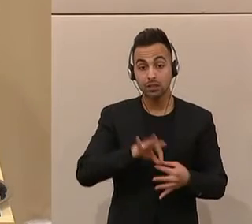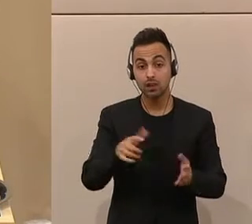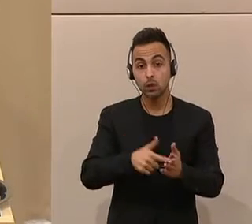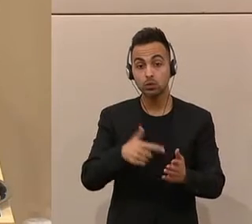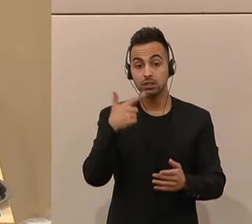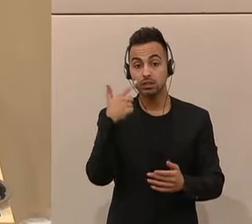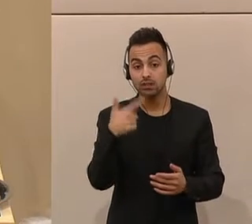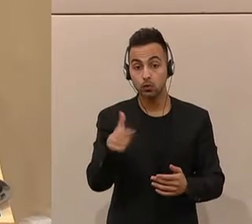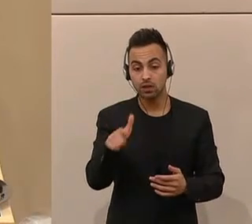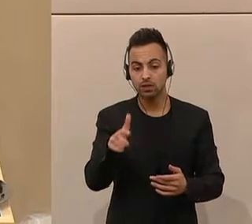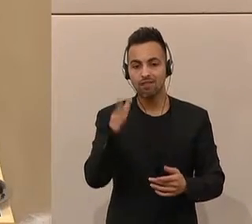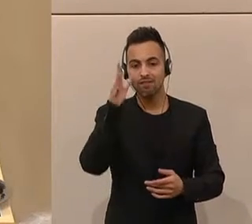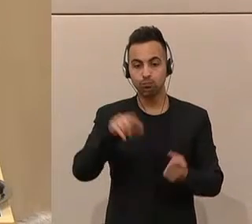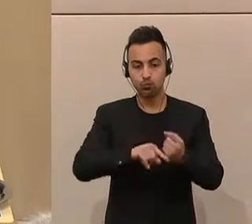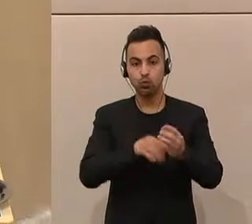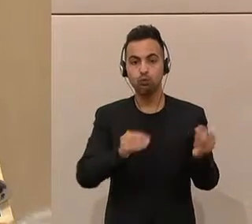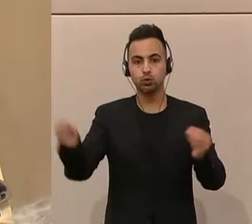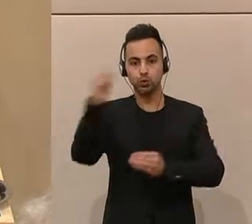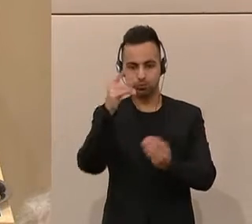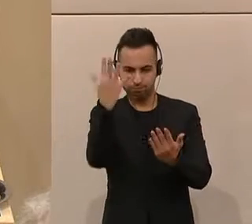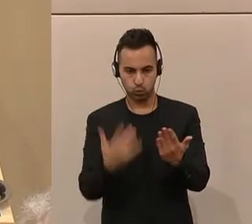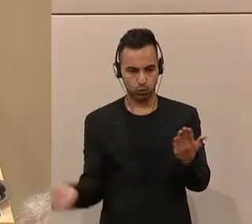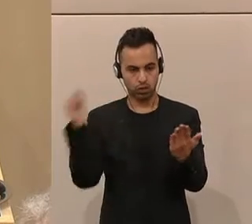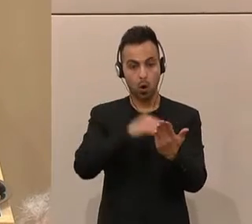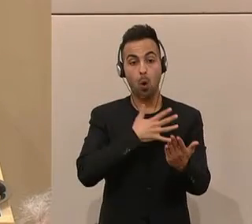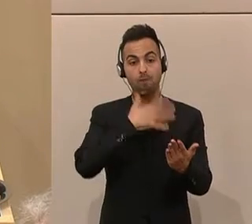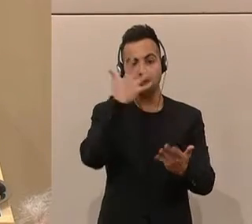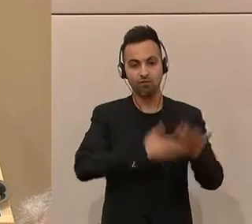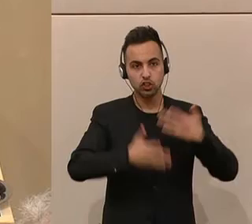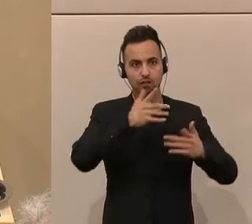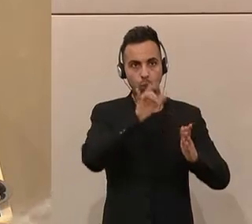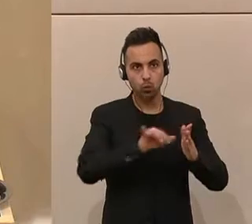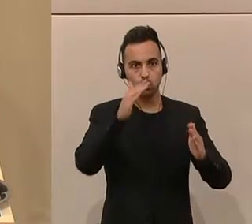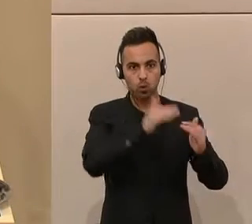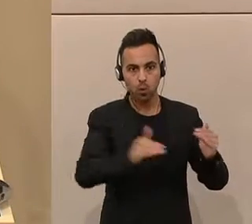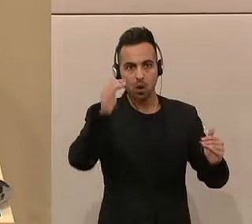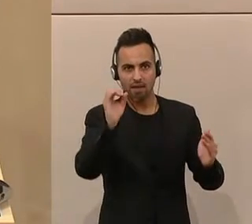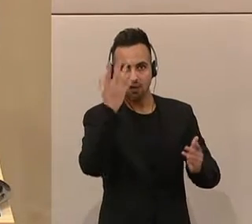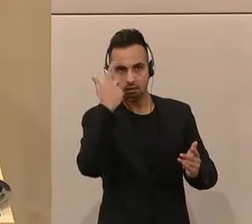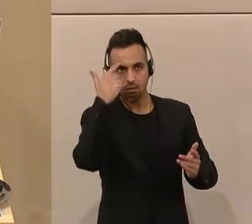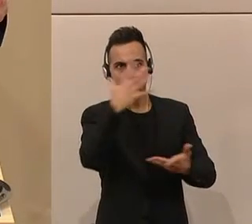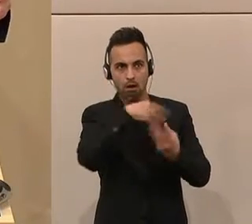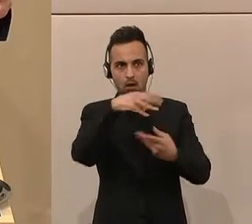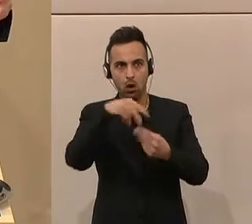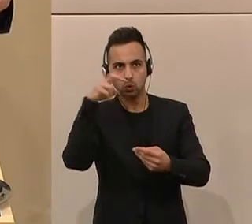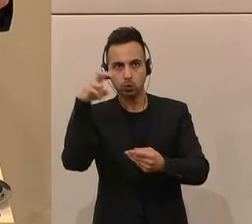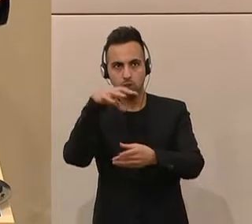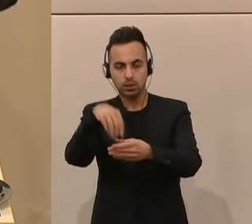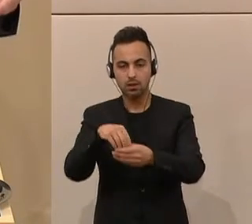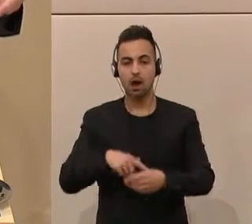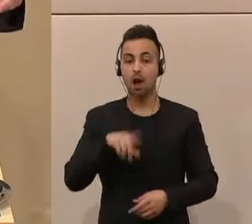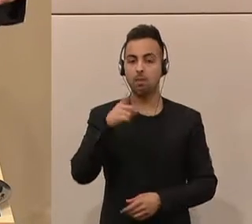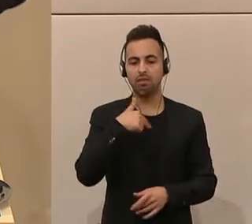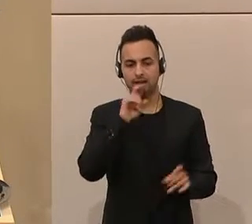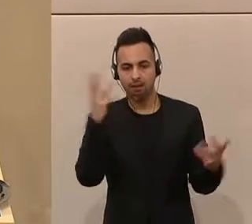ein Überschuss budgetiert wird, auch wenn wir quasi die Konjunktureffekte berücksichtigen. Man muss natürlich dazu sagen, da gibt es